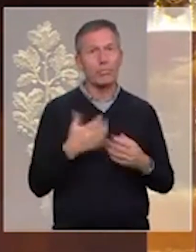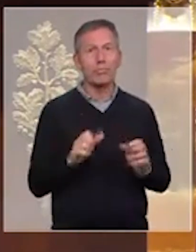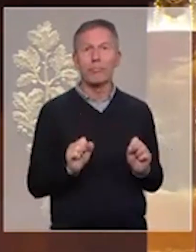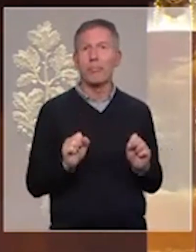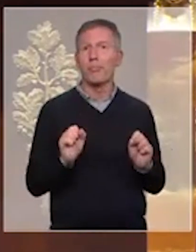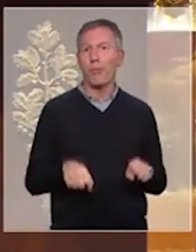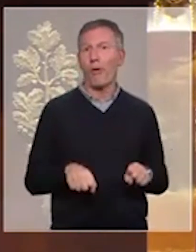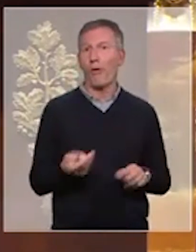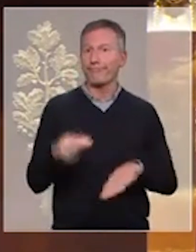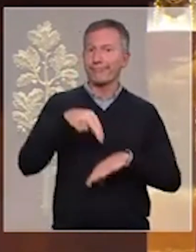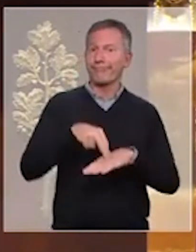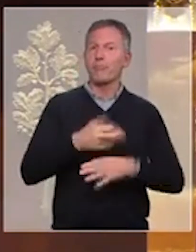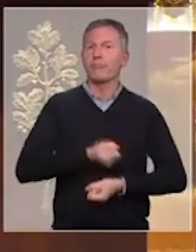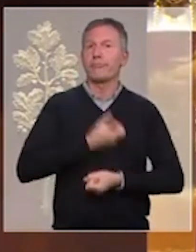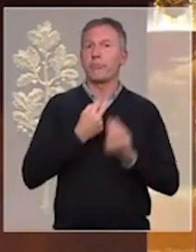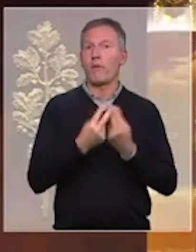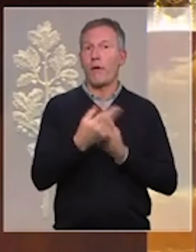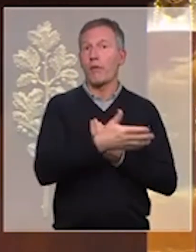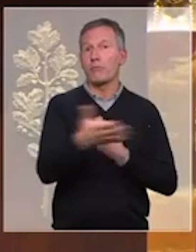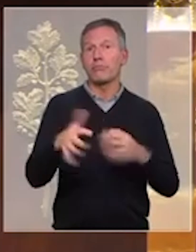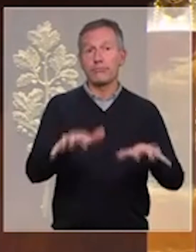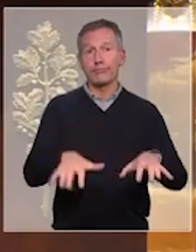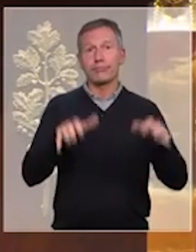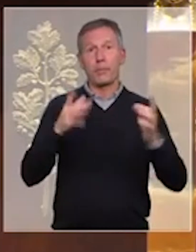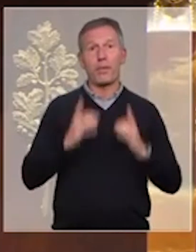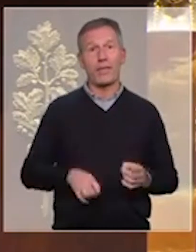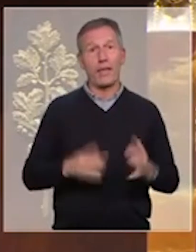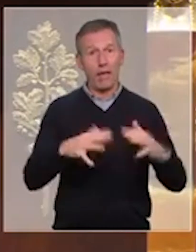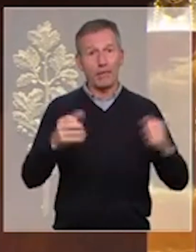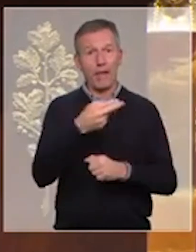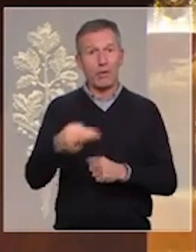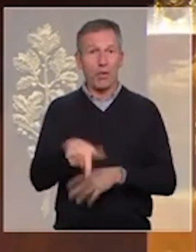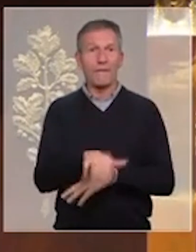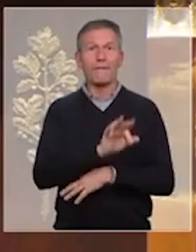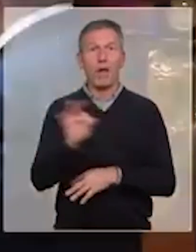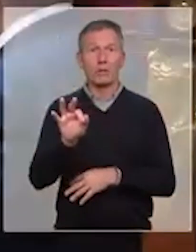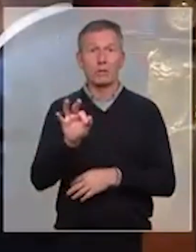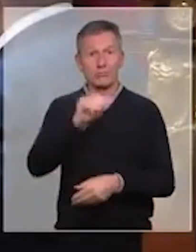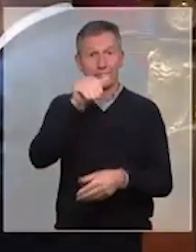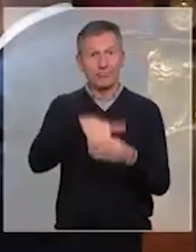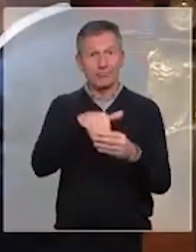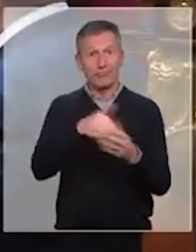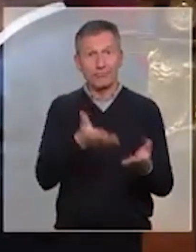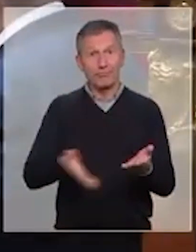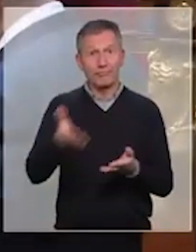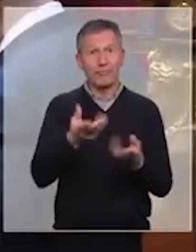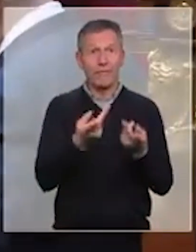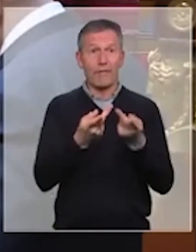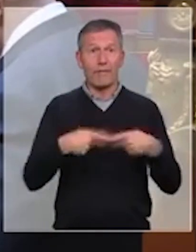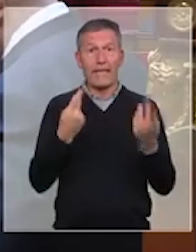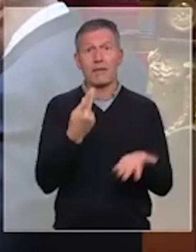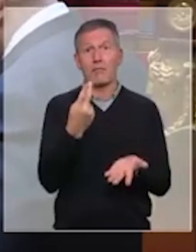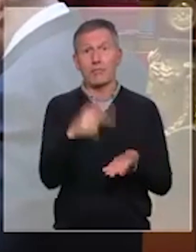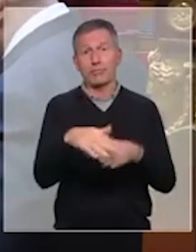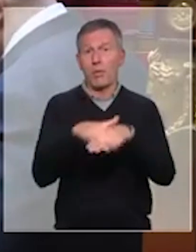de prendre la parole devant les députés de l'Assemblée nationale française, au même de la vie politique